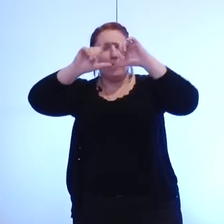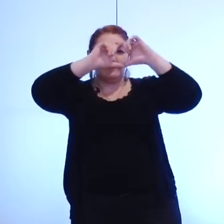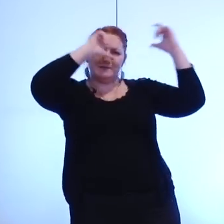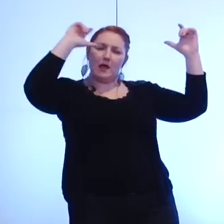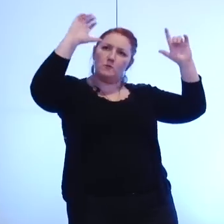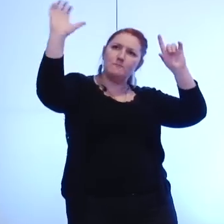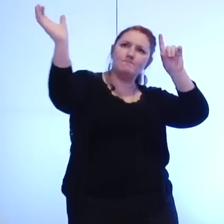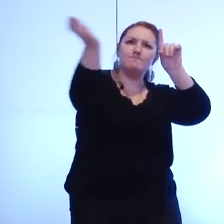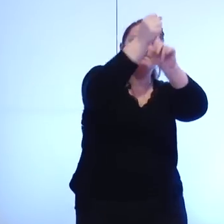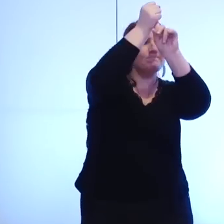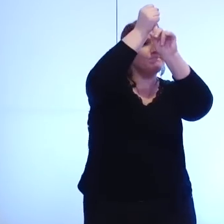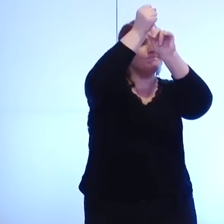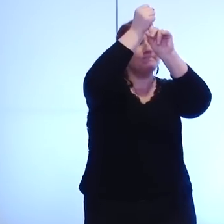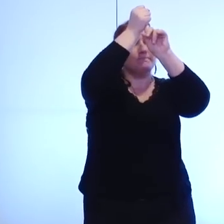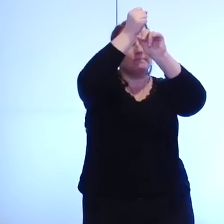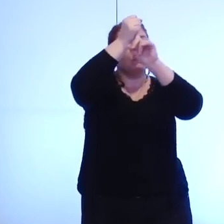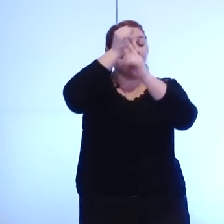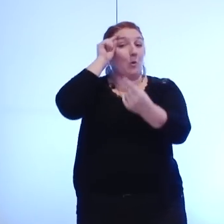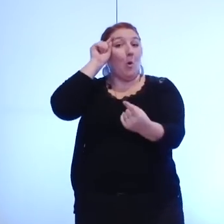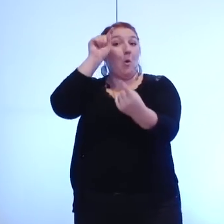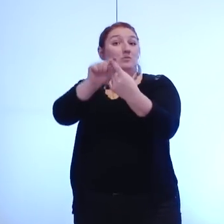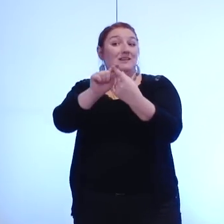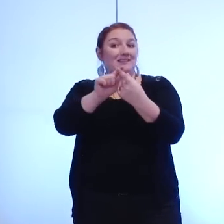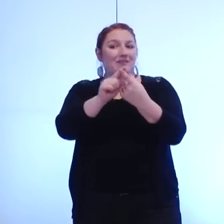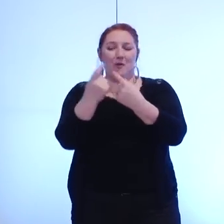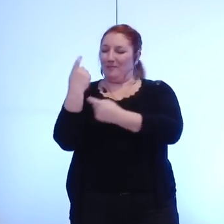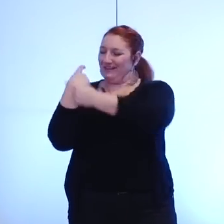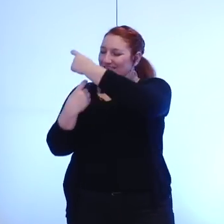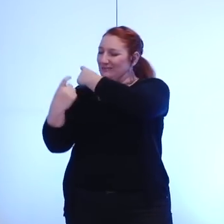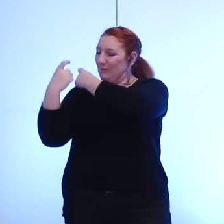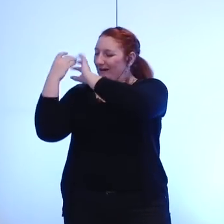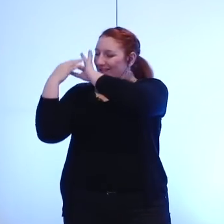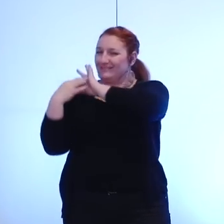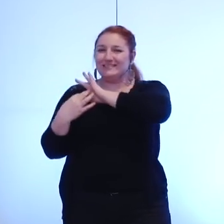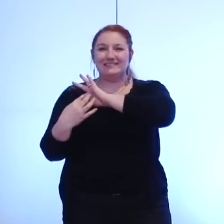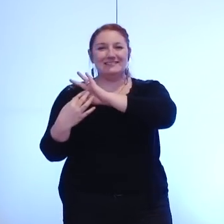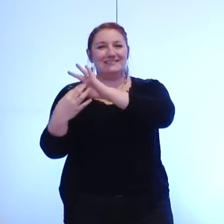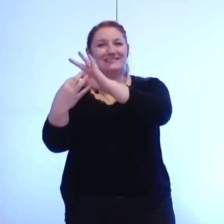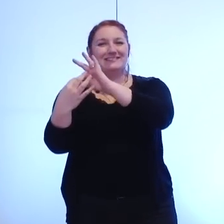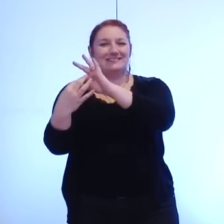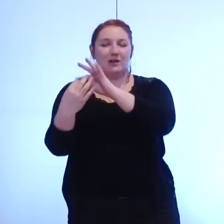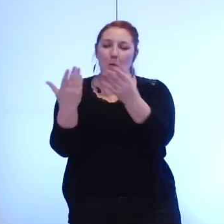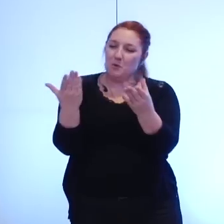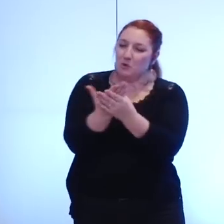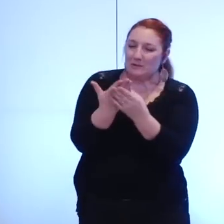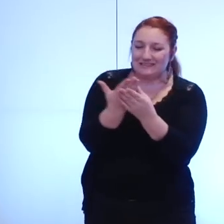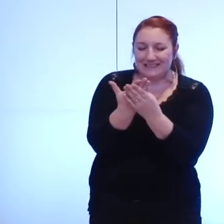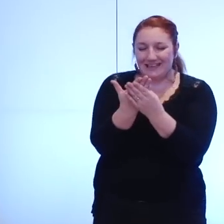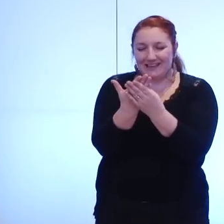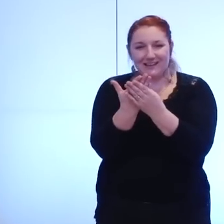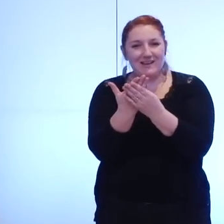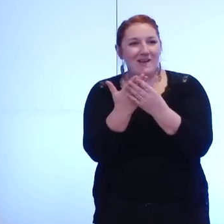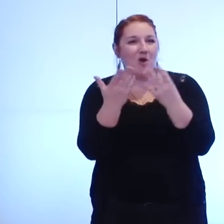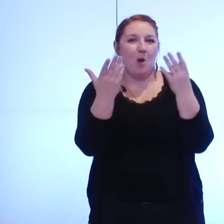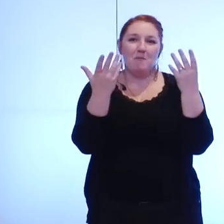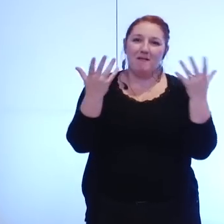tous pour que cette histoire-là reste un chantier enthousiasmant et il l'est et pour